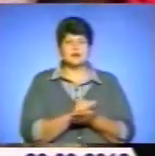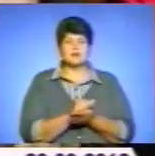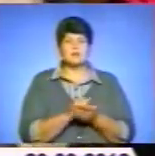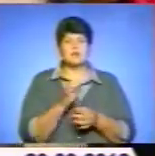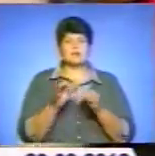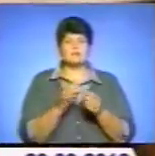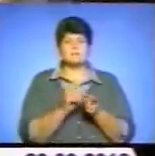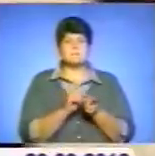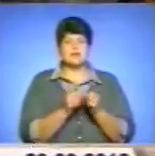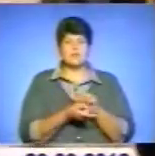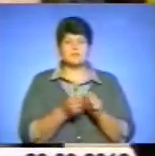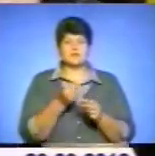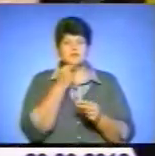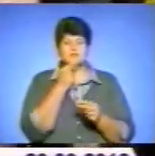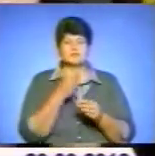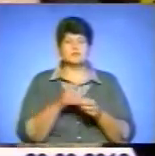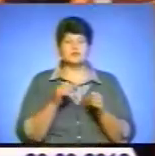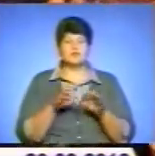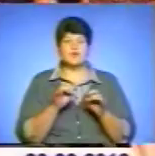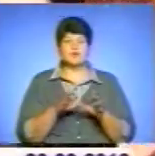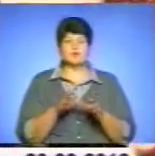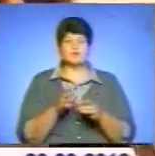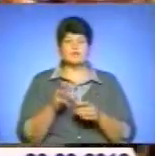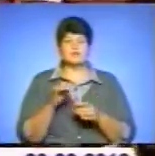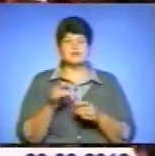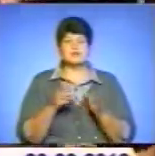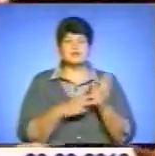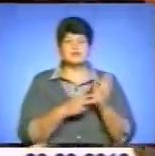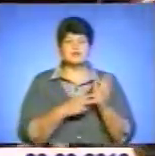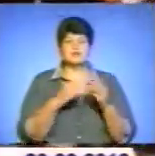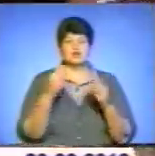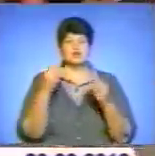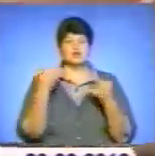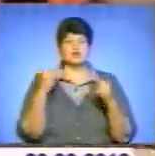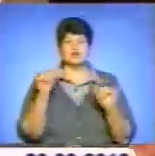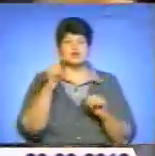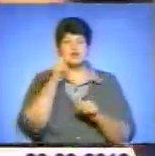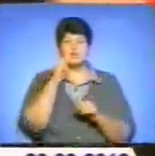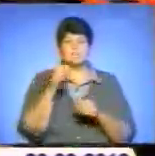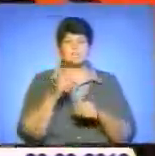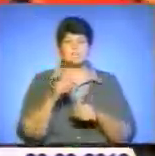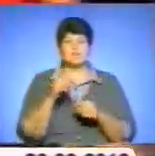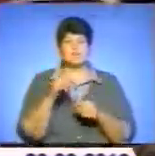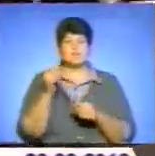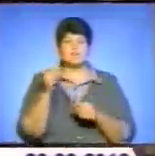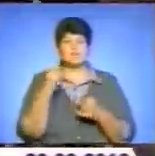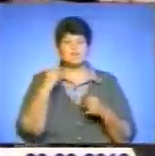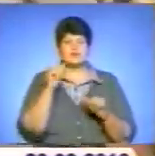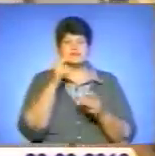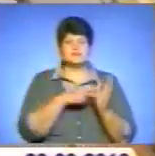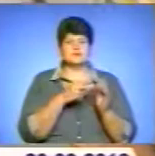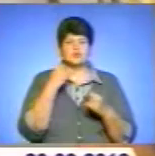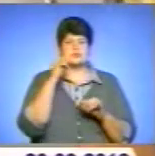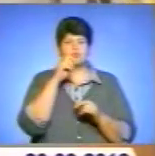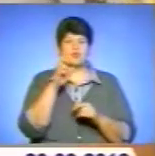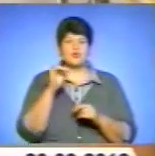в органічні добрива, туристичний проєкт «Сінь чудес Буковини», а також компанія, що виробляє медичне обладнання для лікування переломів.